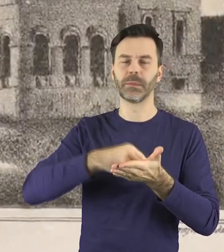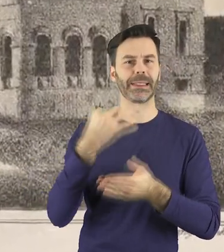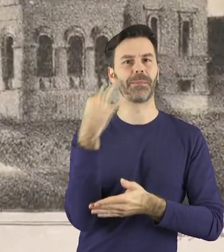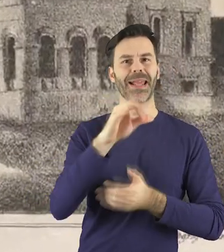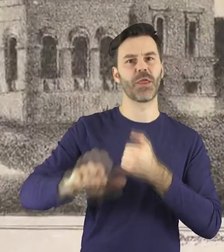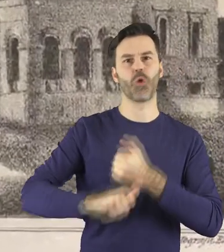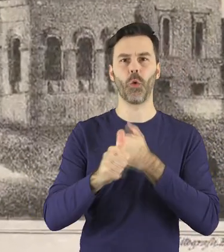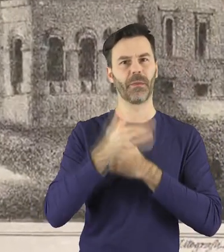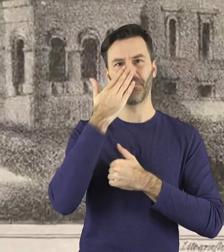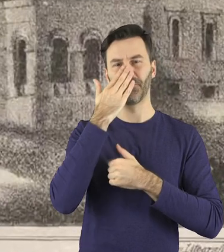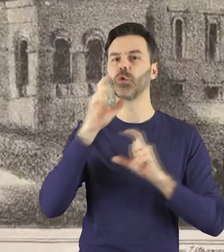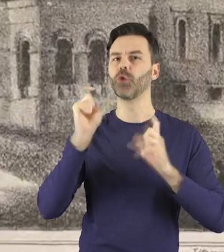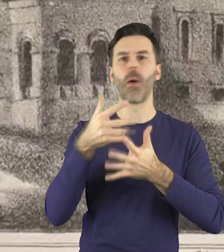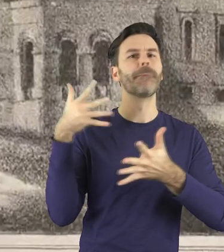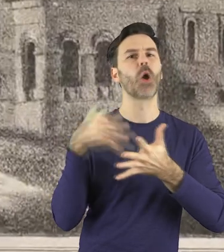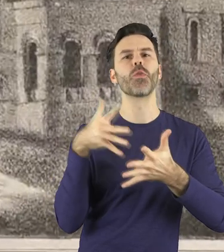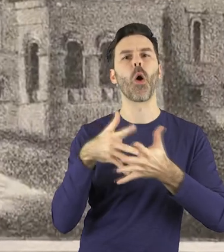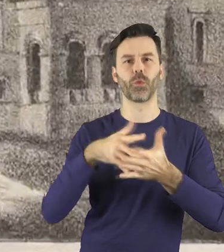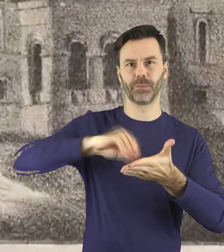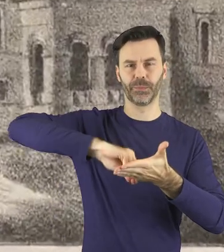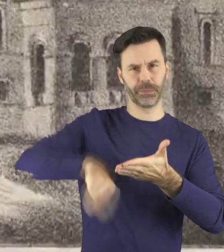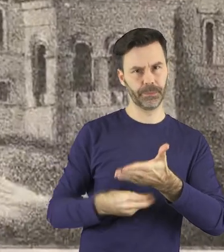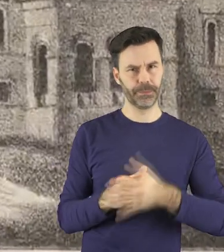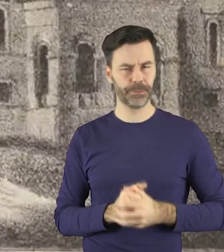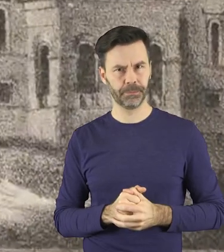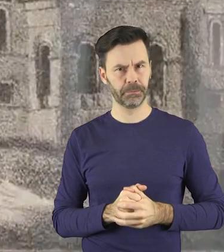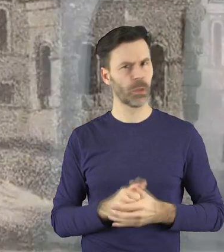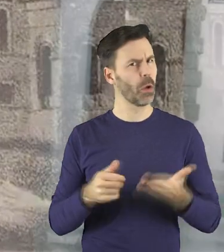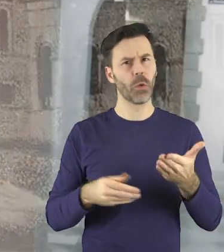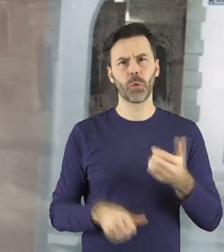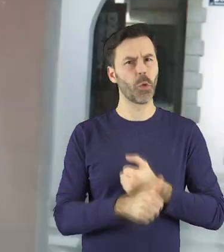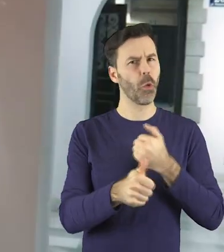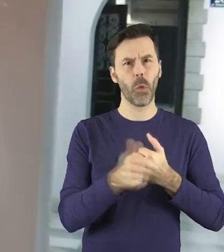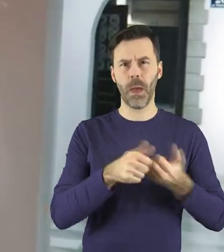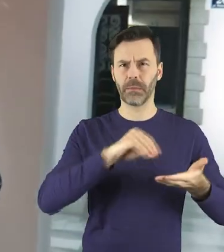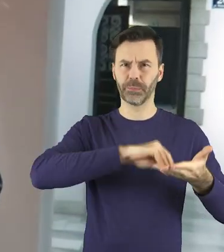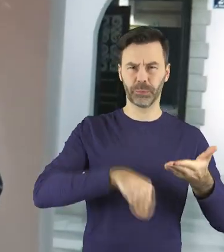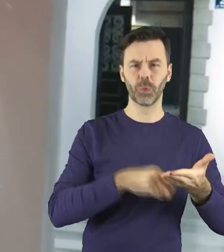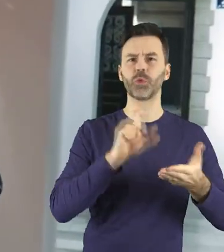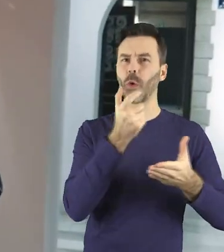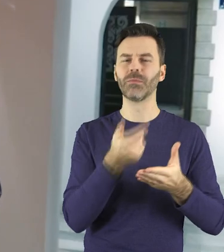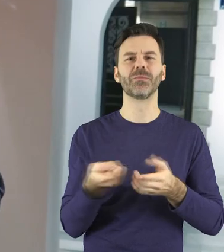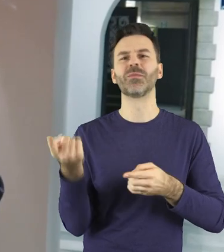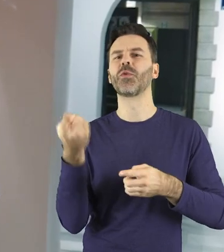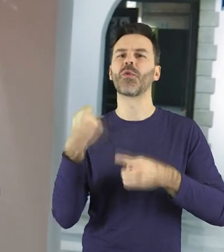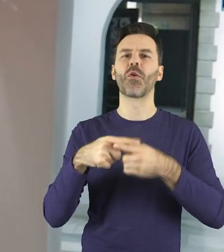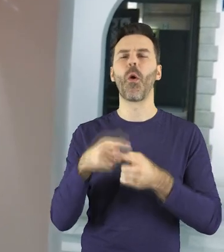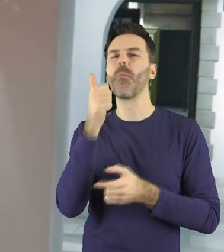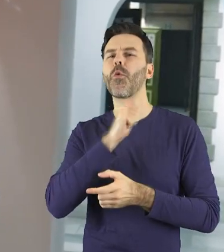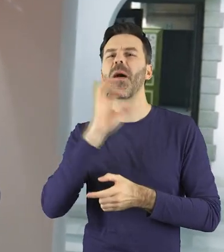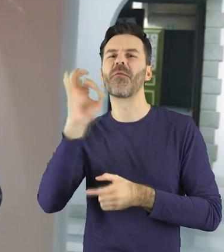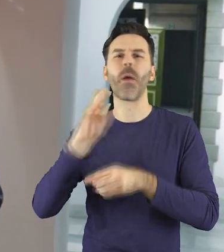dokumentu. Był to protokół deklaracyjny. Do takiego dokumentu dołączana była próbka